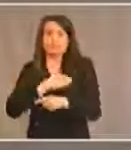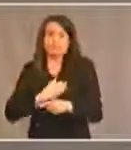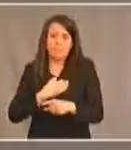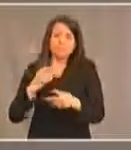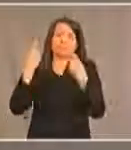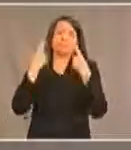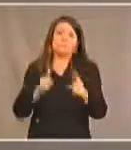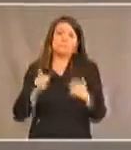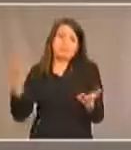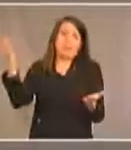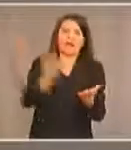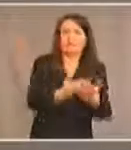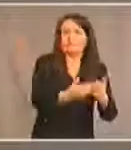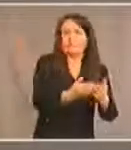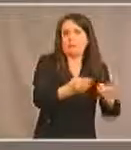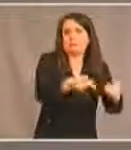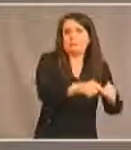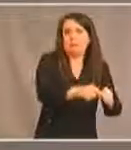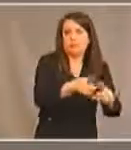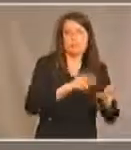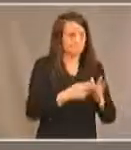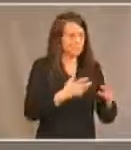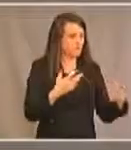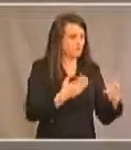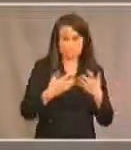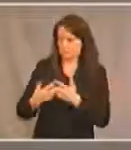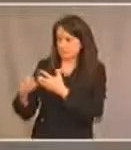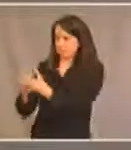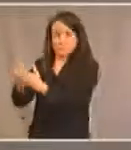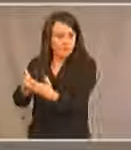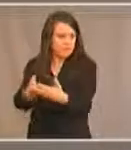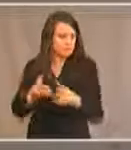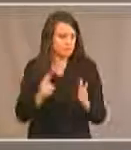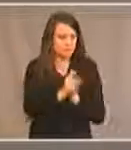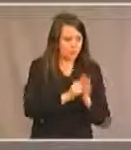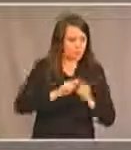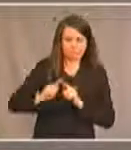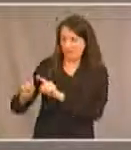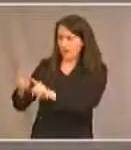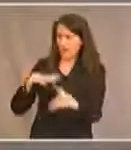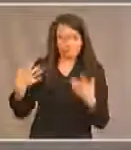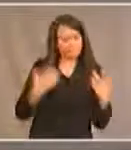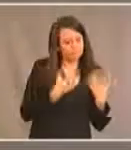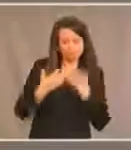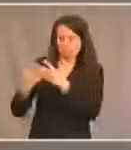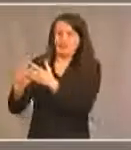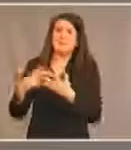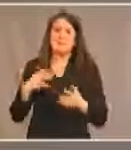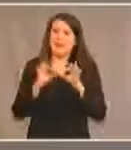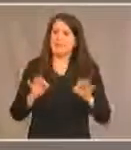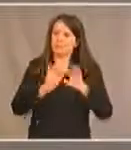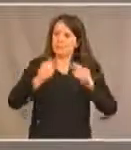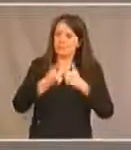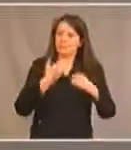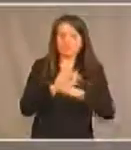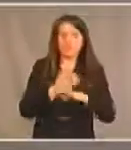destination et être traité de la même façon dans tous ces moyens de transport. Le grand défi du point de vue de'accessibilité, c'est